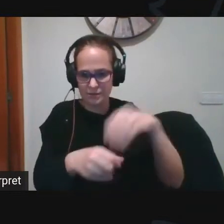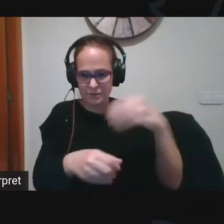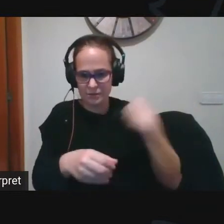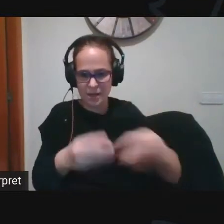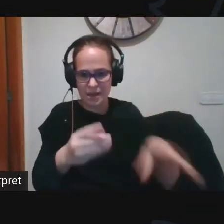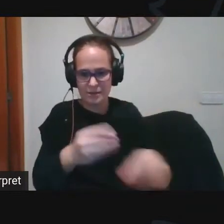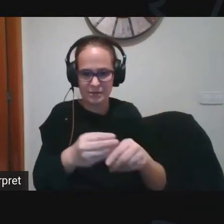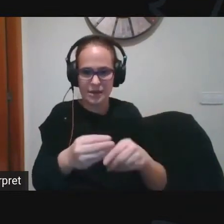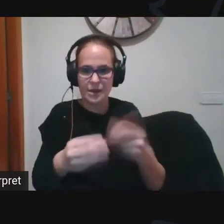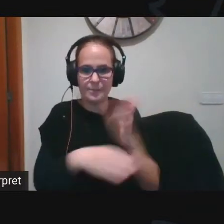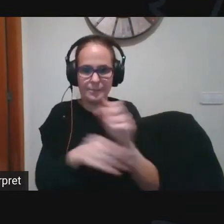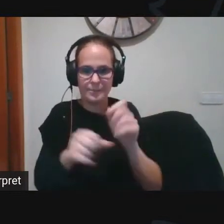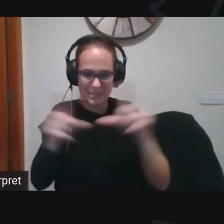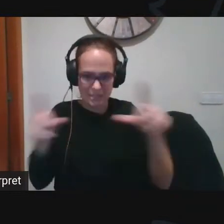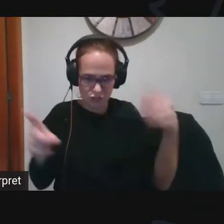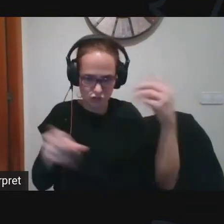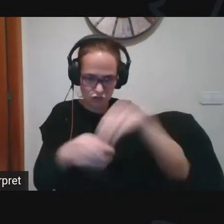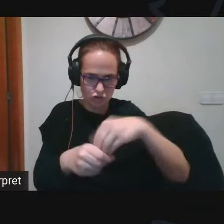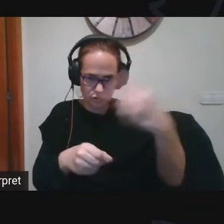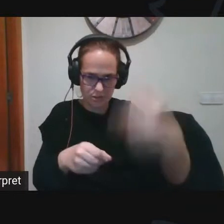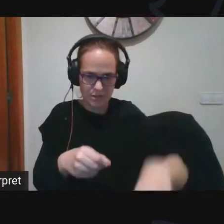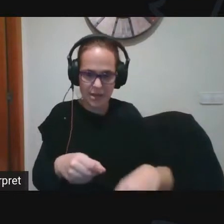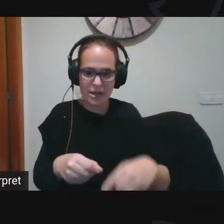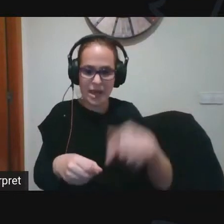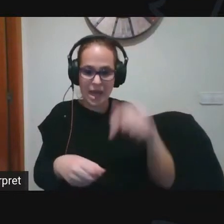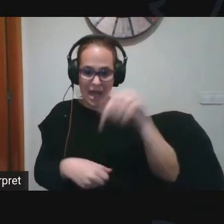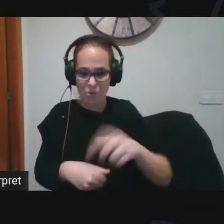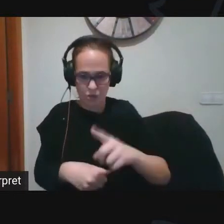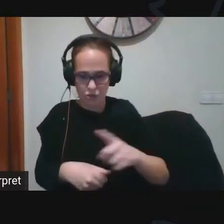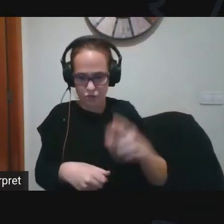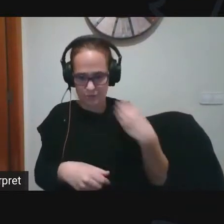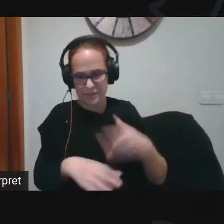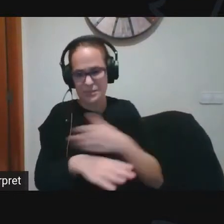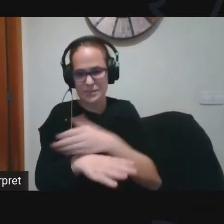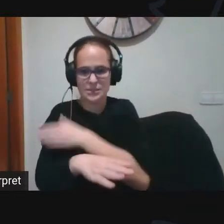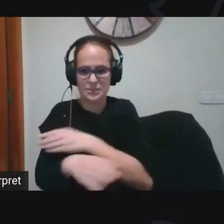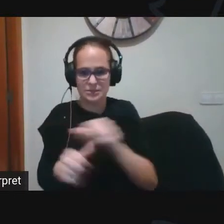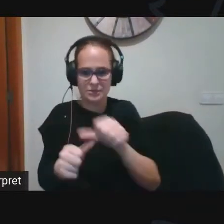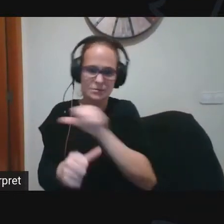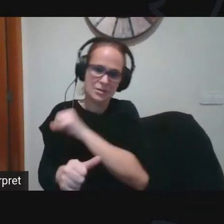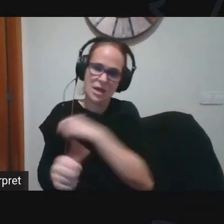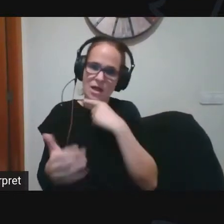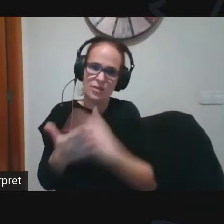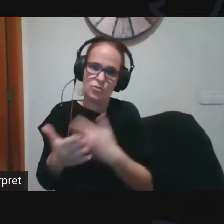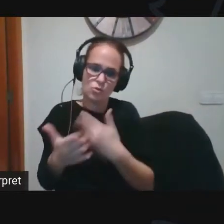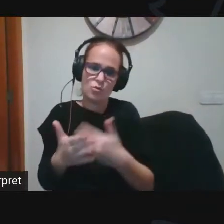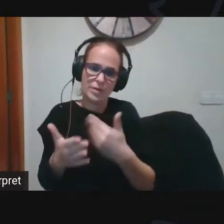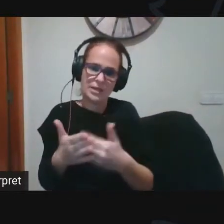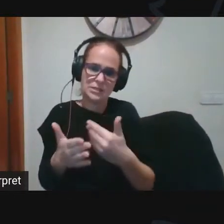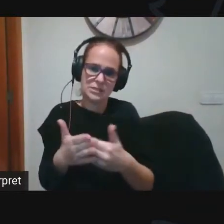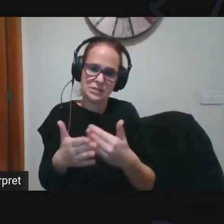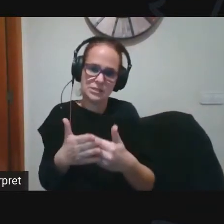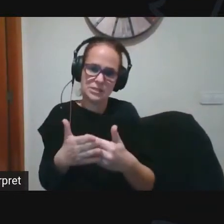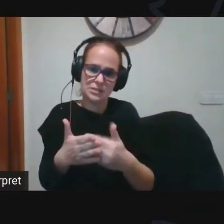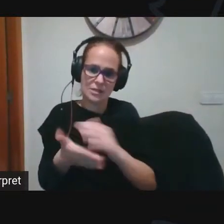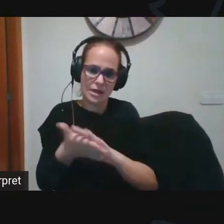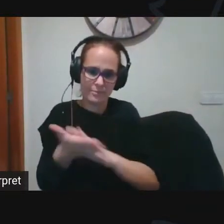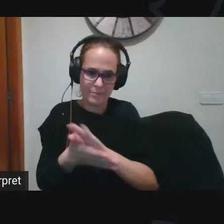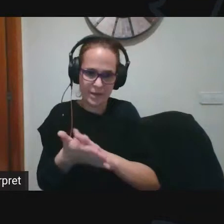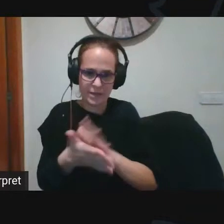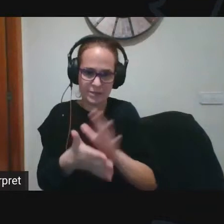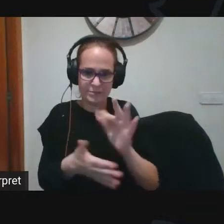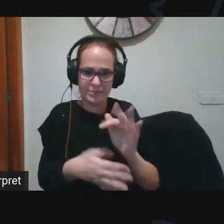les presentacions les presentacions no les d'avui sinó els documents que els que s'han referit i les